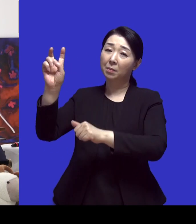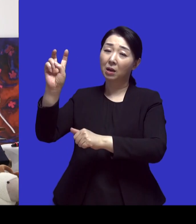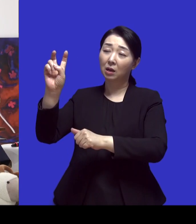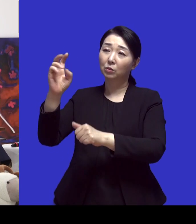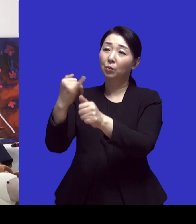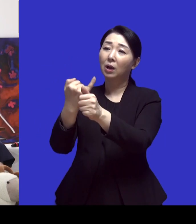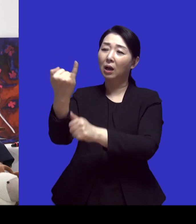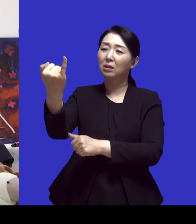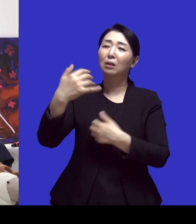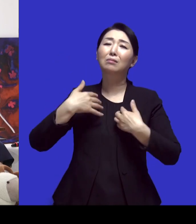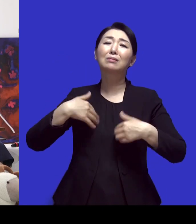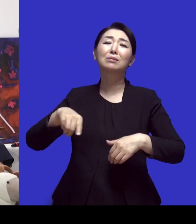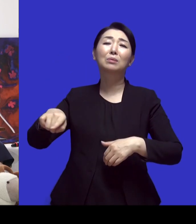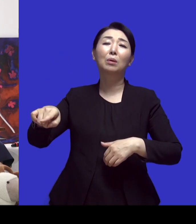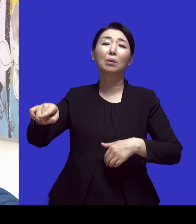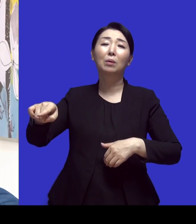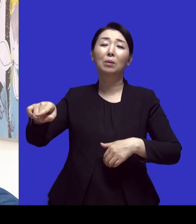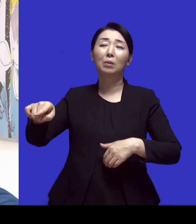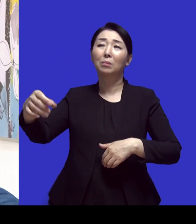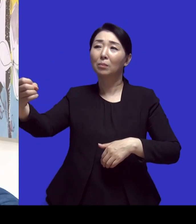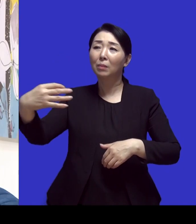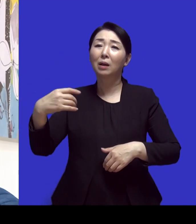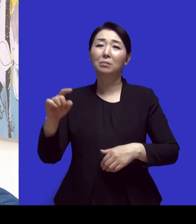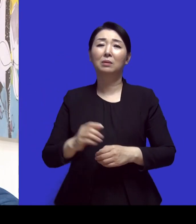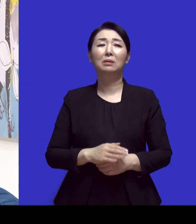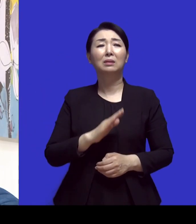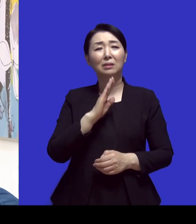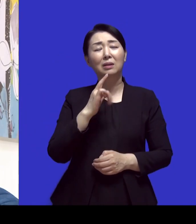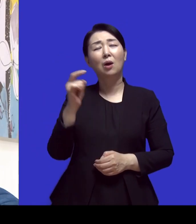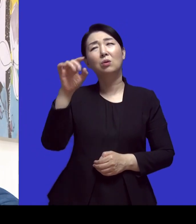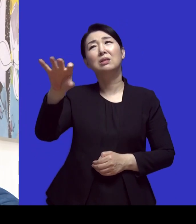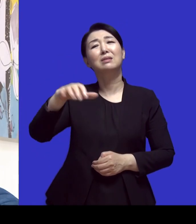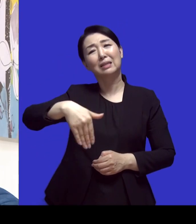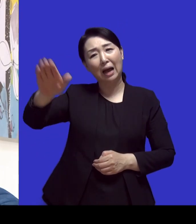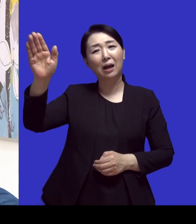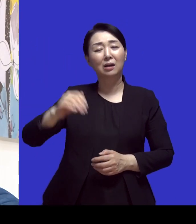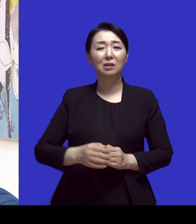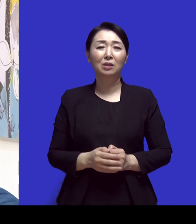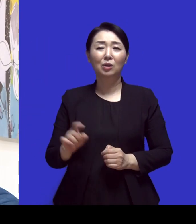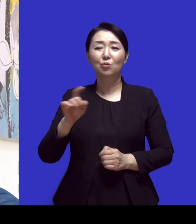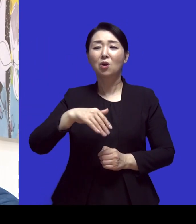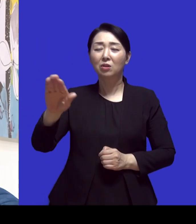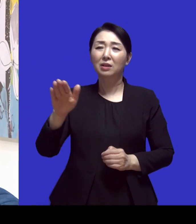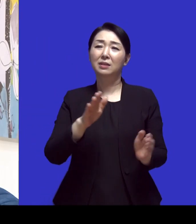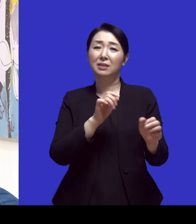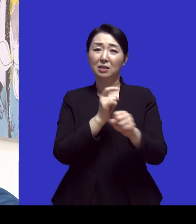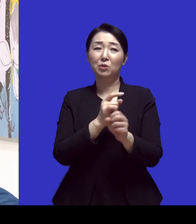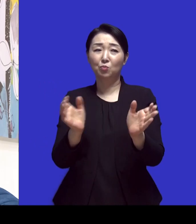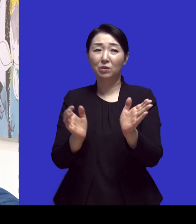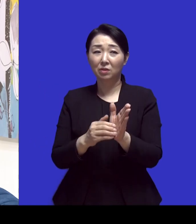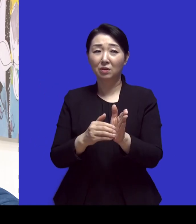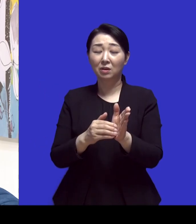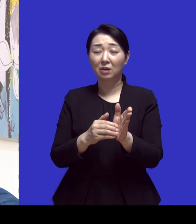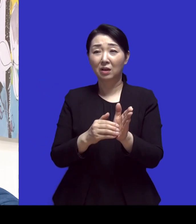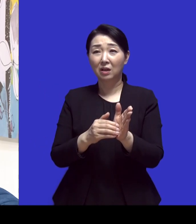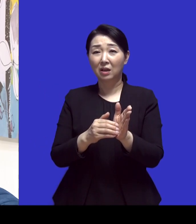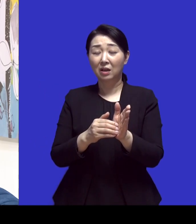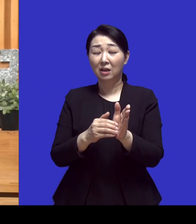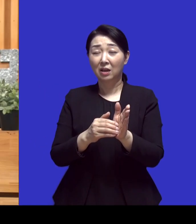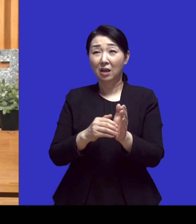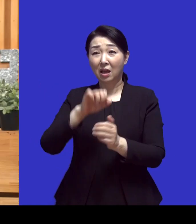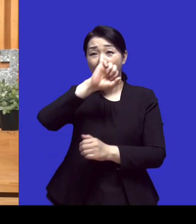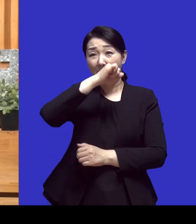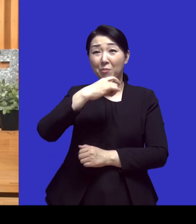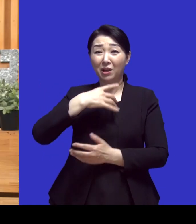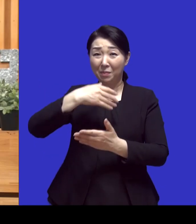아내도 근데 좀 지쳐가지고 저한테 하기를 그래요 어디든지 갑시다 우리 어디든 갈 준비가 다 돼 있는데 아프리카만 빼고 어디든